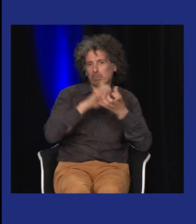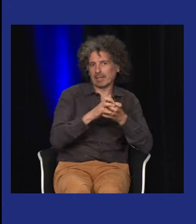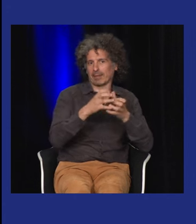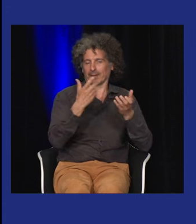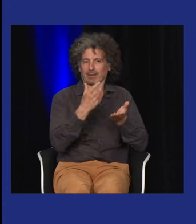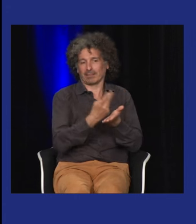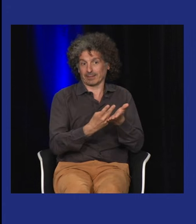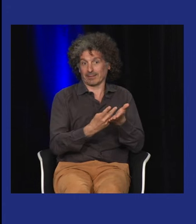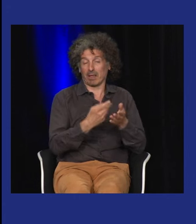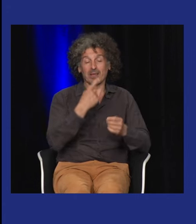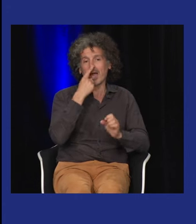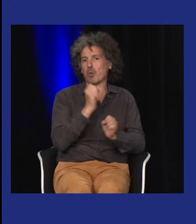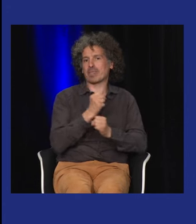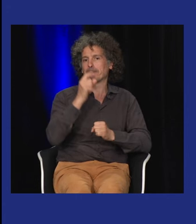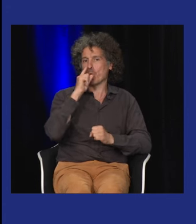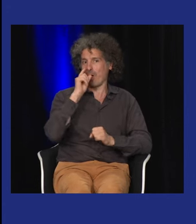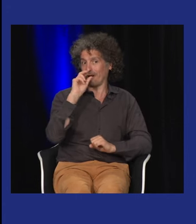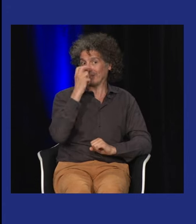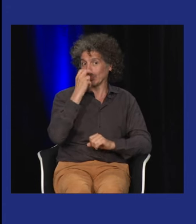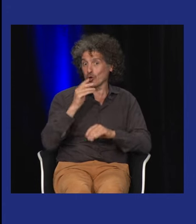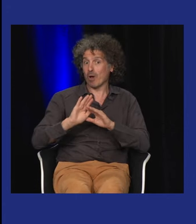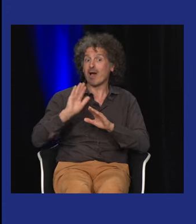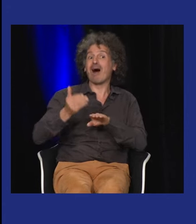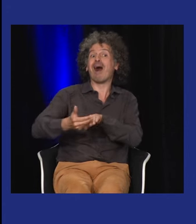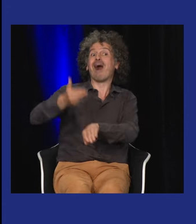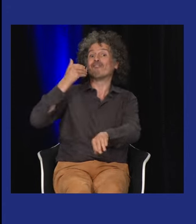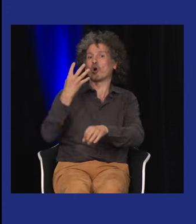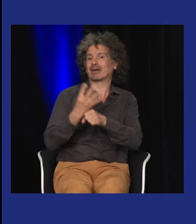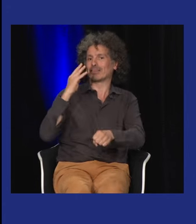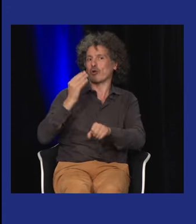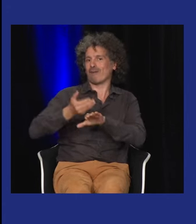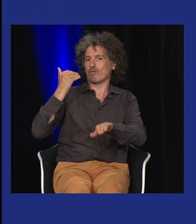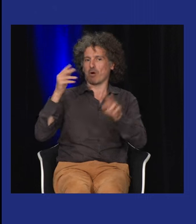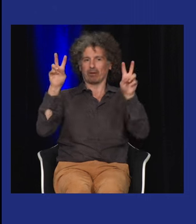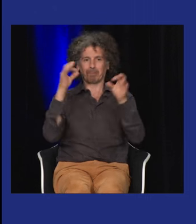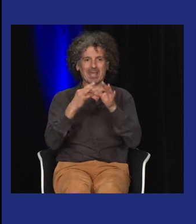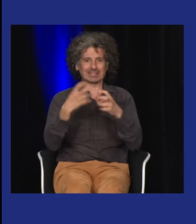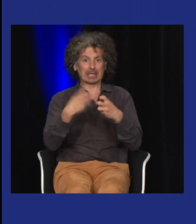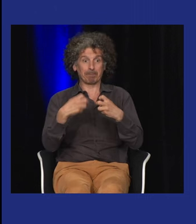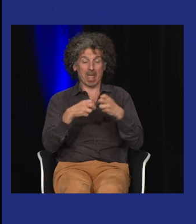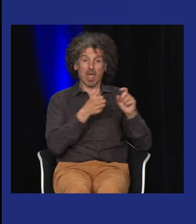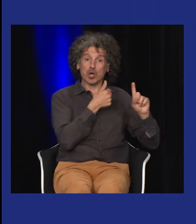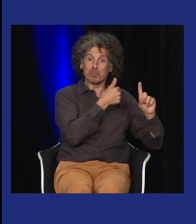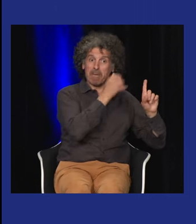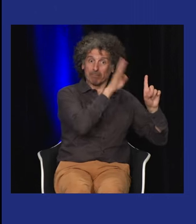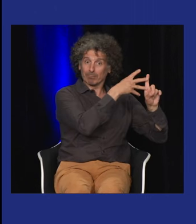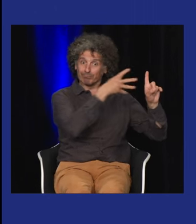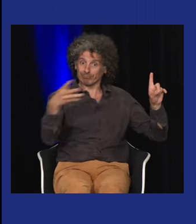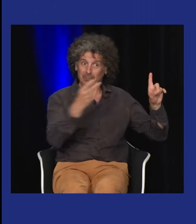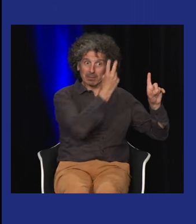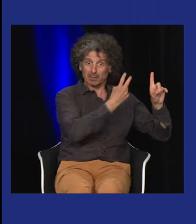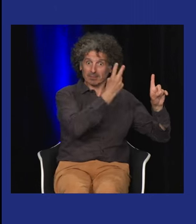forcément de caméra on ne filmait pas forcément les choses et je voulais vraiment garder ça parce que Victor Abou avait fait